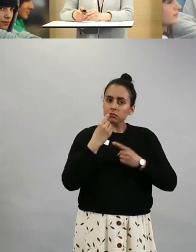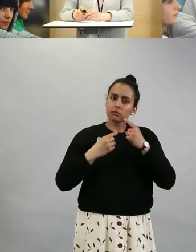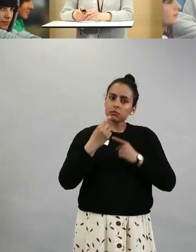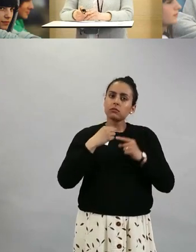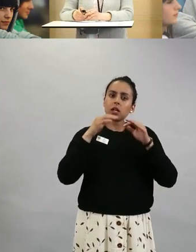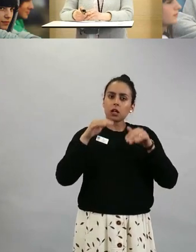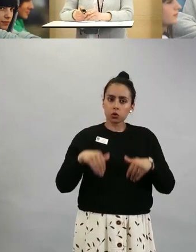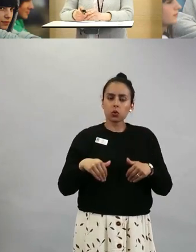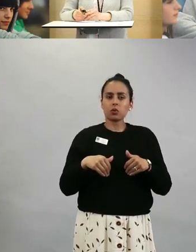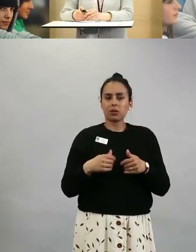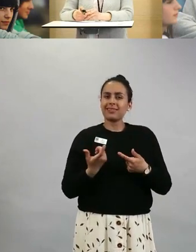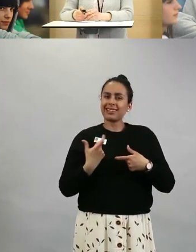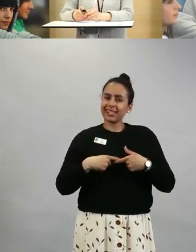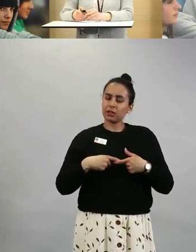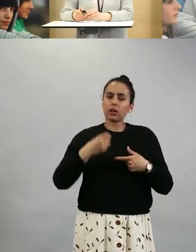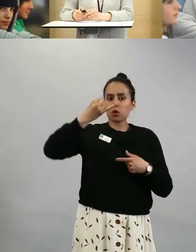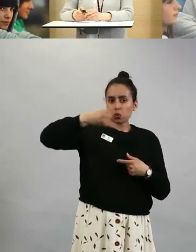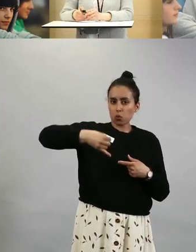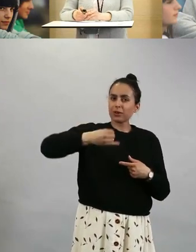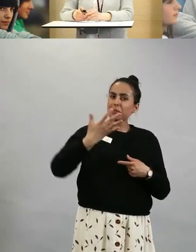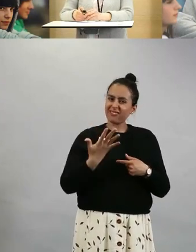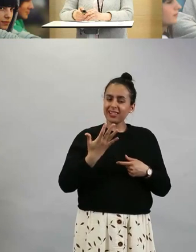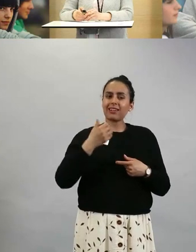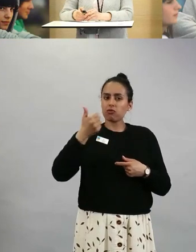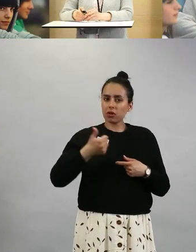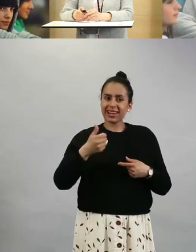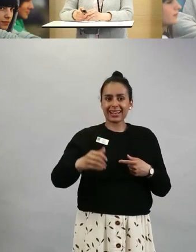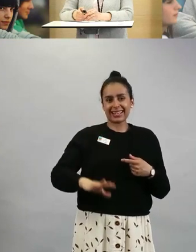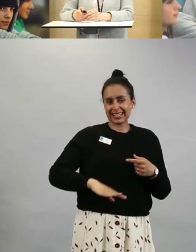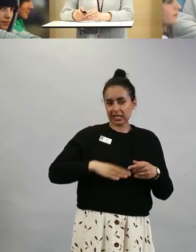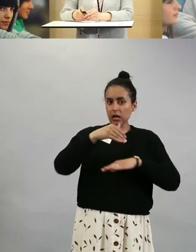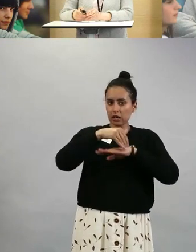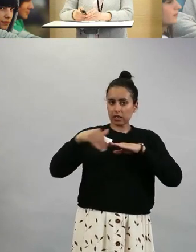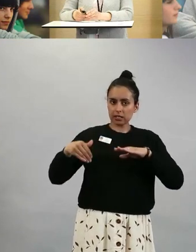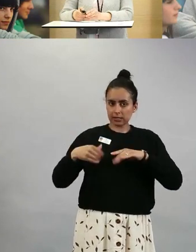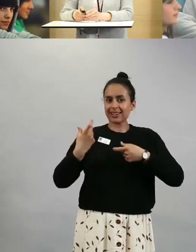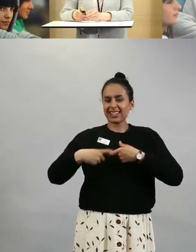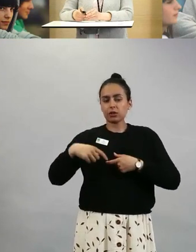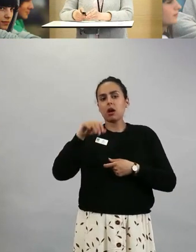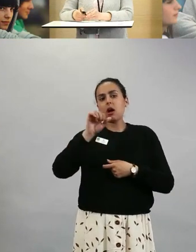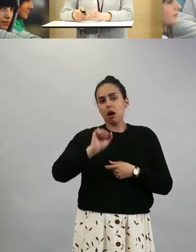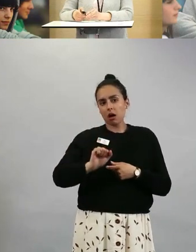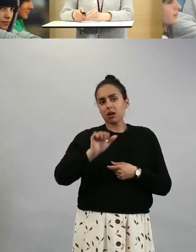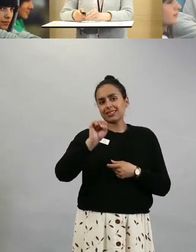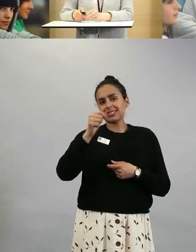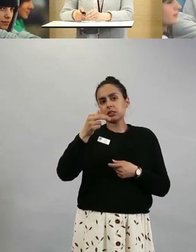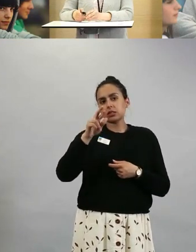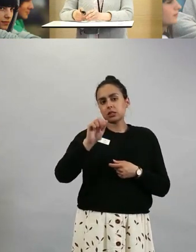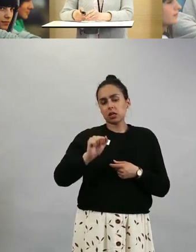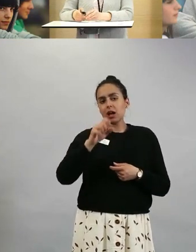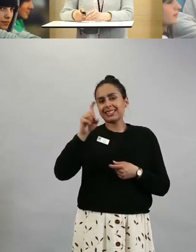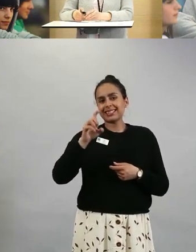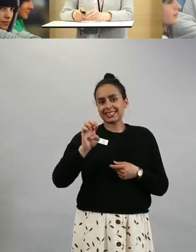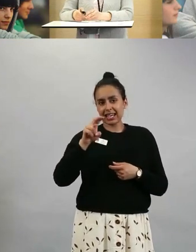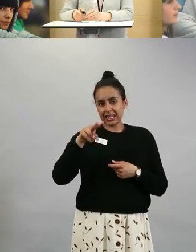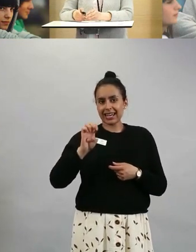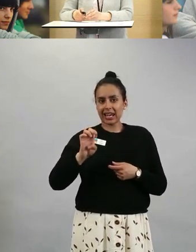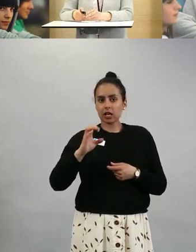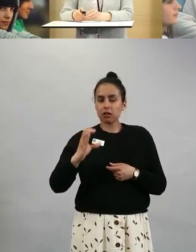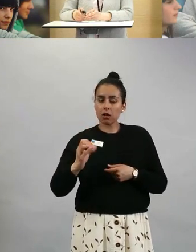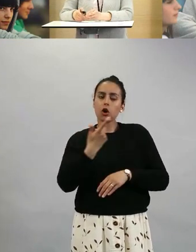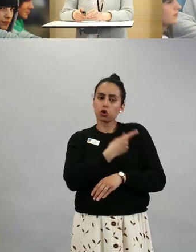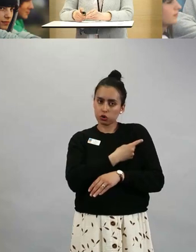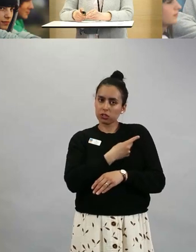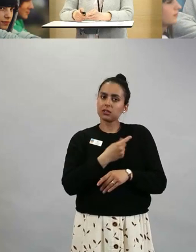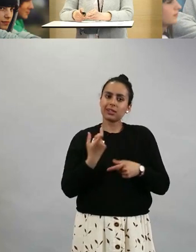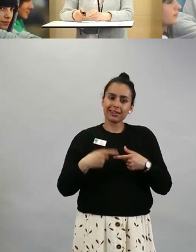tästä 65 vuoden ikärajasta, joka on laitettu AstraZenecan rokotteelle. Käyn tässä nyt läpi tämän